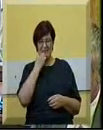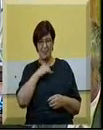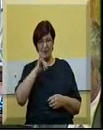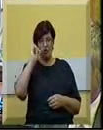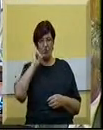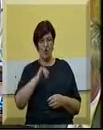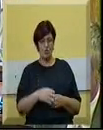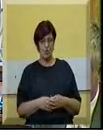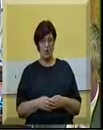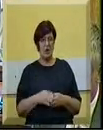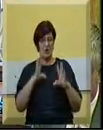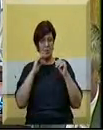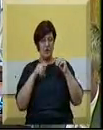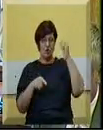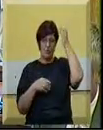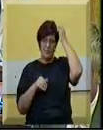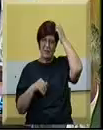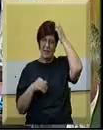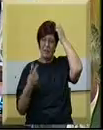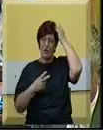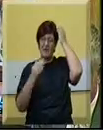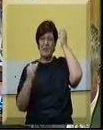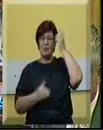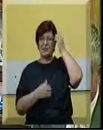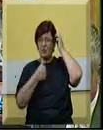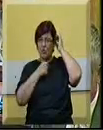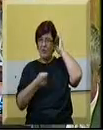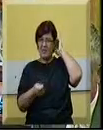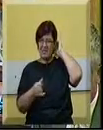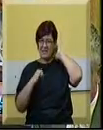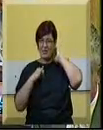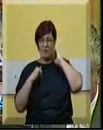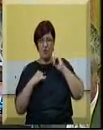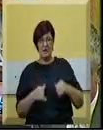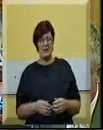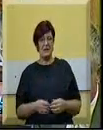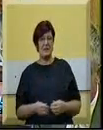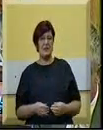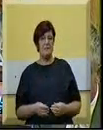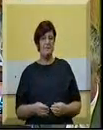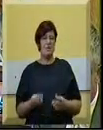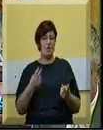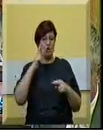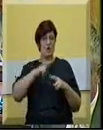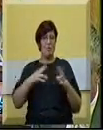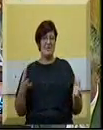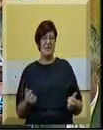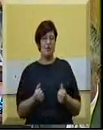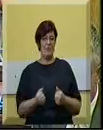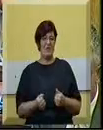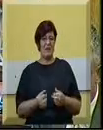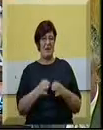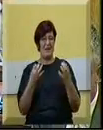Da ćemo pričati o tome da treba da donesemo zakon o finansiranju Vojvodine. Da ćemo doneti odluku o formiranju